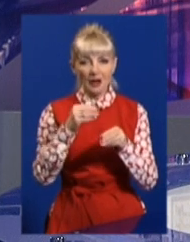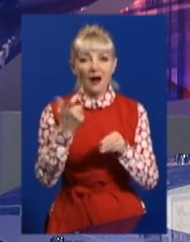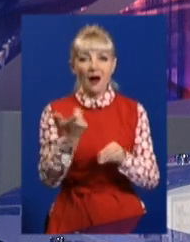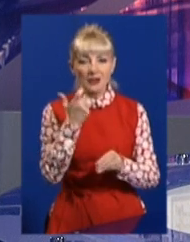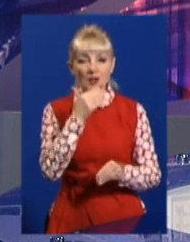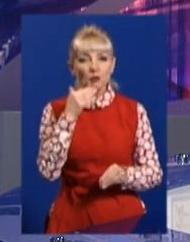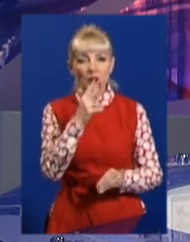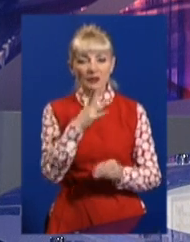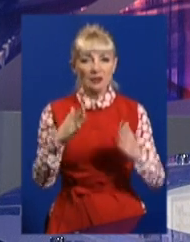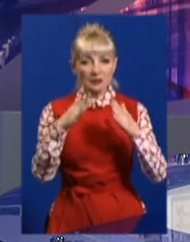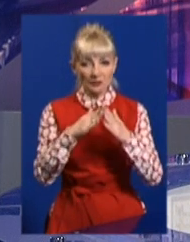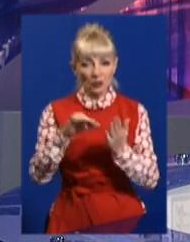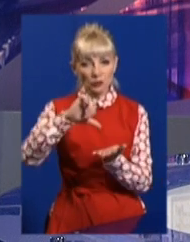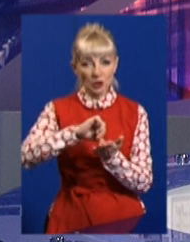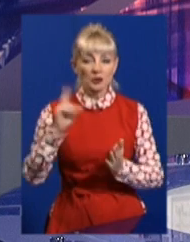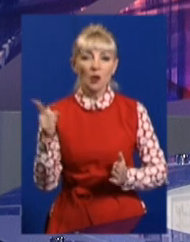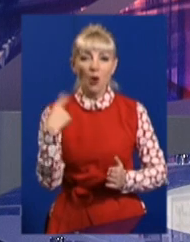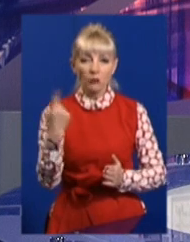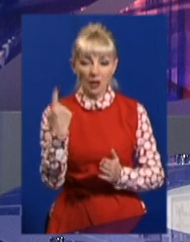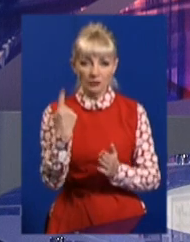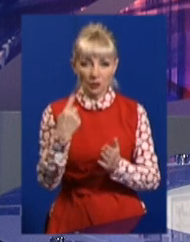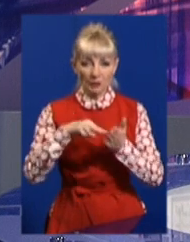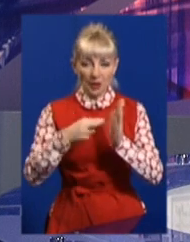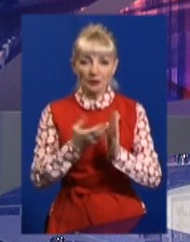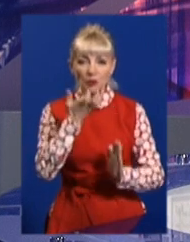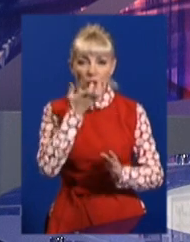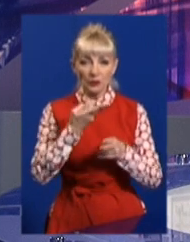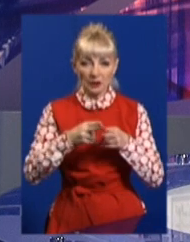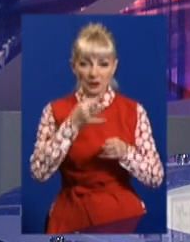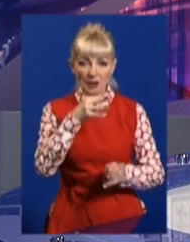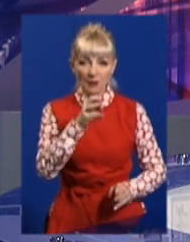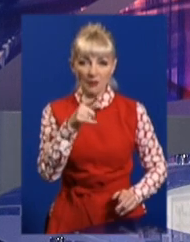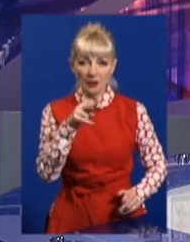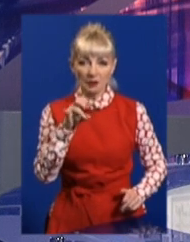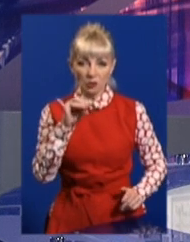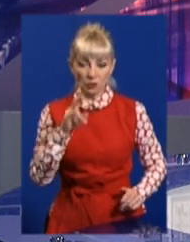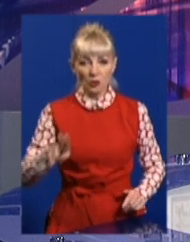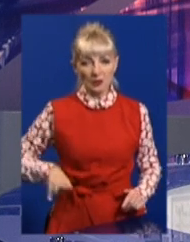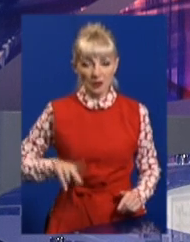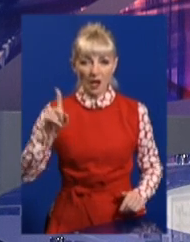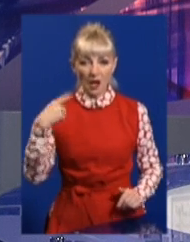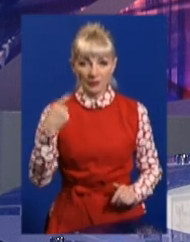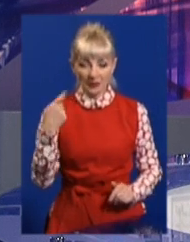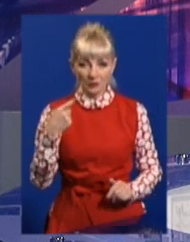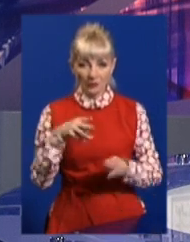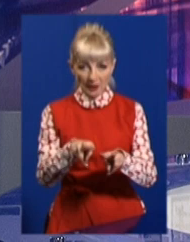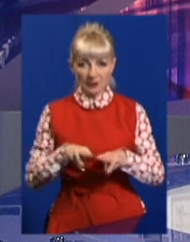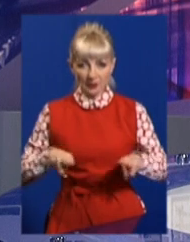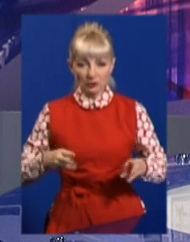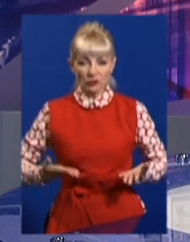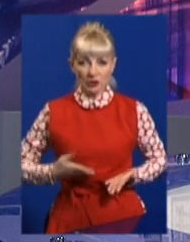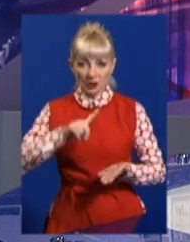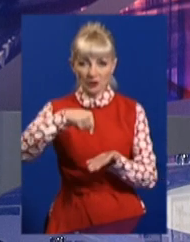учасниками обласної програми теплих кредитів. Про це розповідає Сергій Махдисюк. Він директор обласного департаменту житлово-комунального